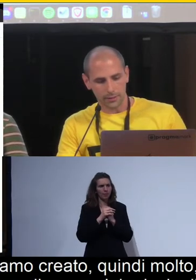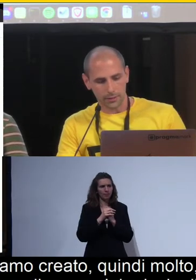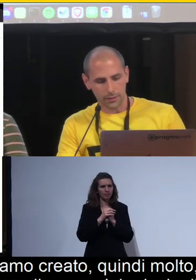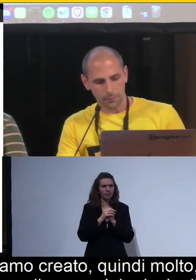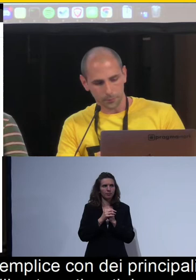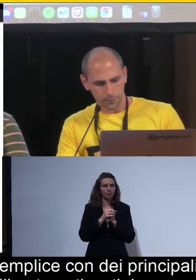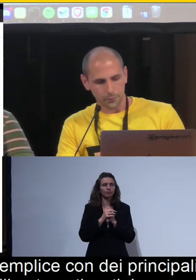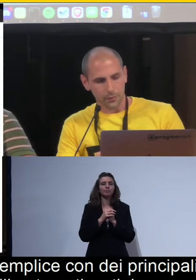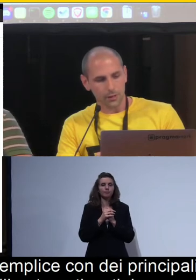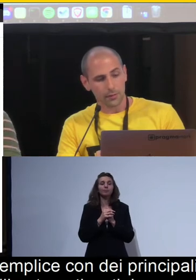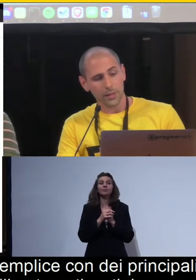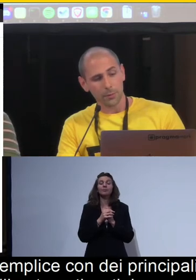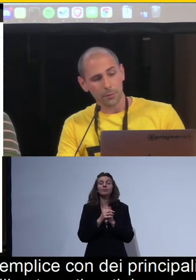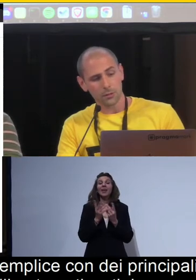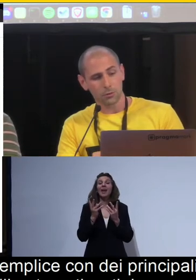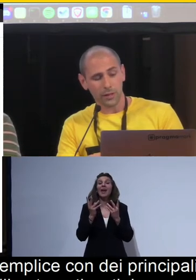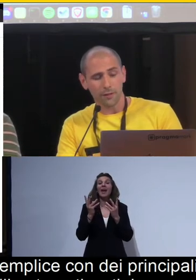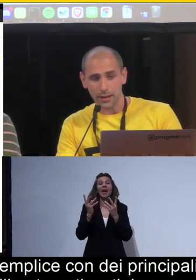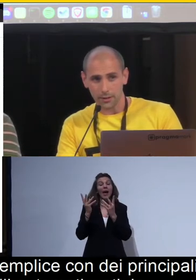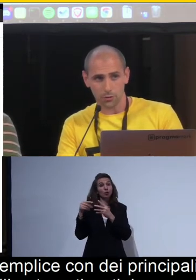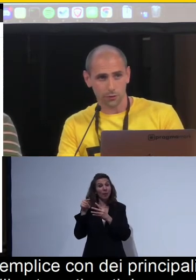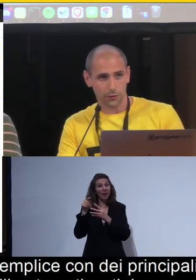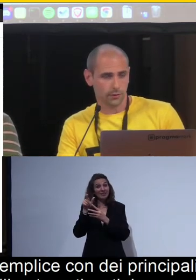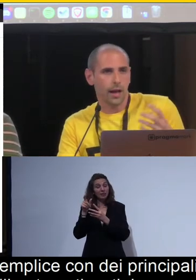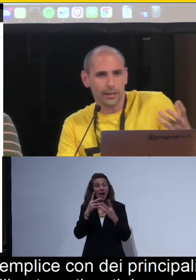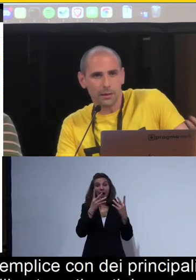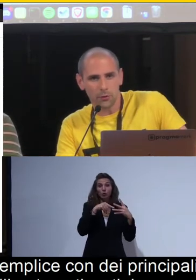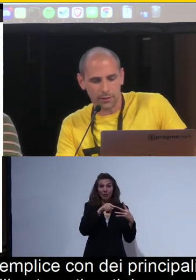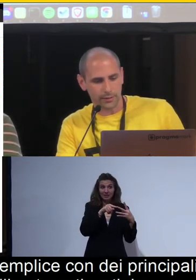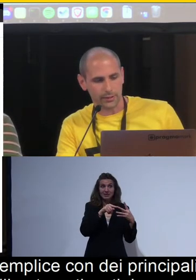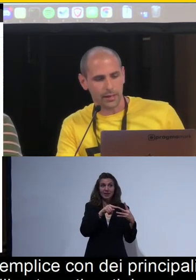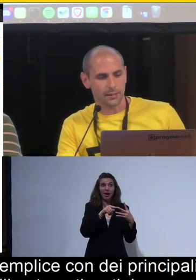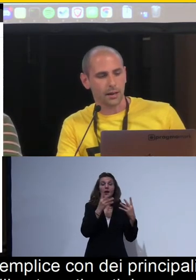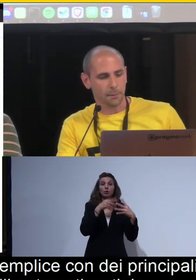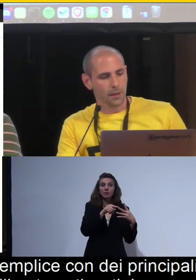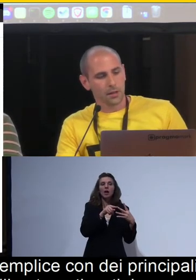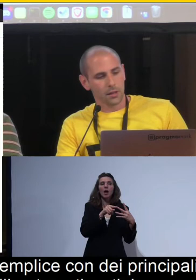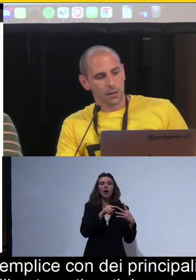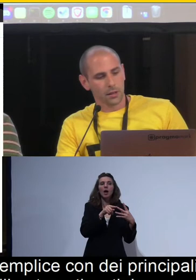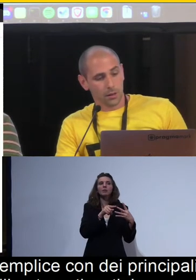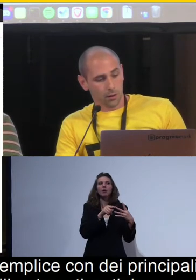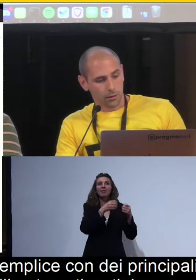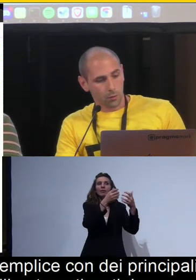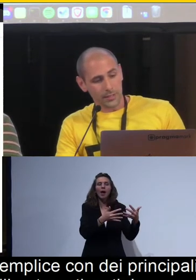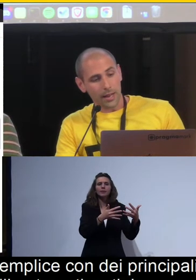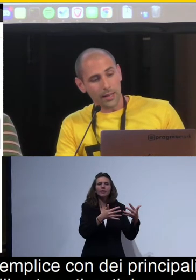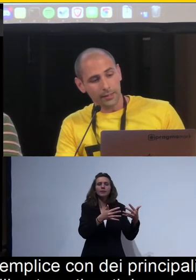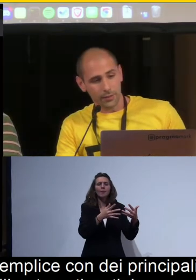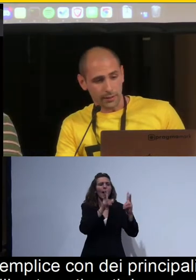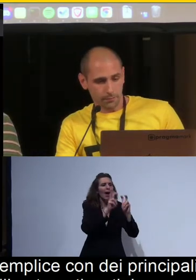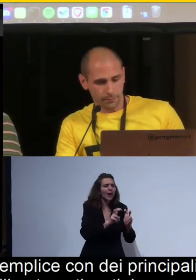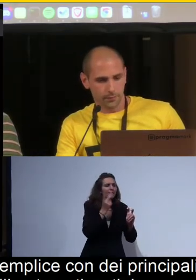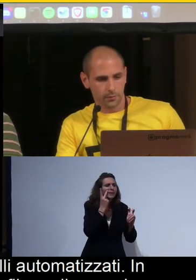automatizzati vediamo innanzitutto che file andiamo effettivamente ad analizzare. Questa